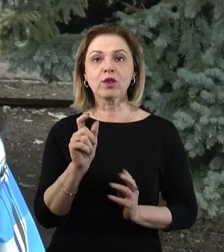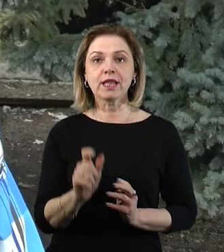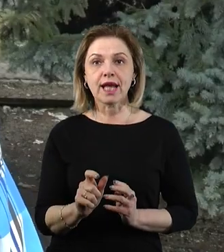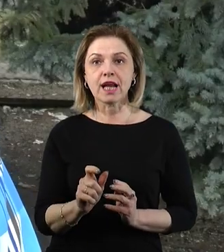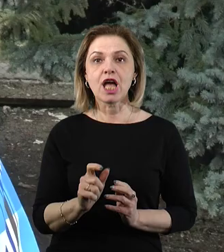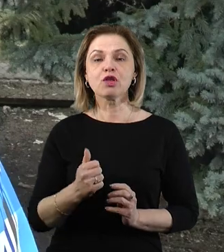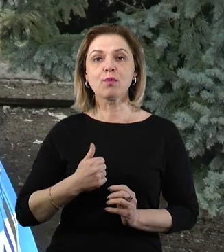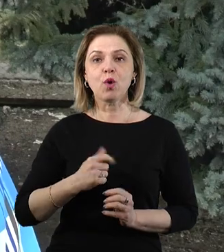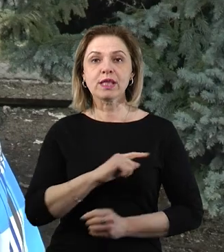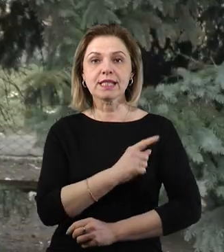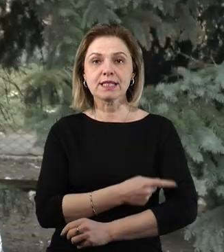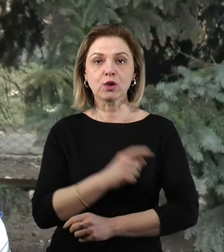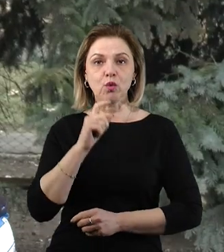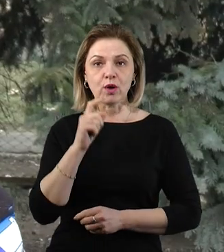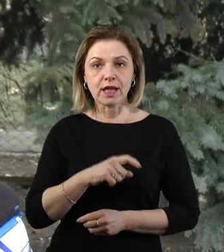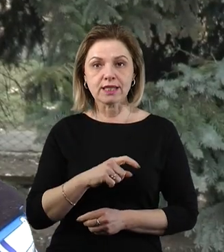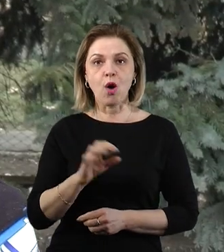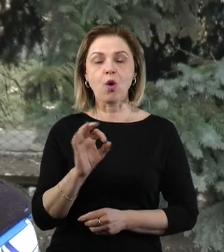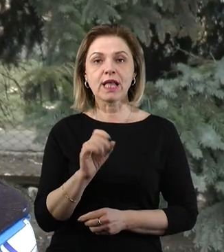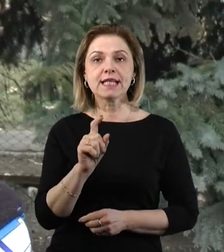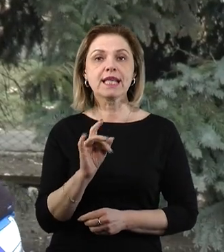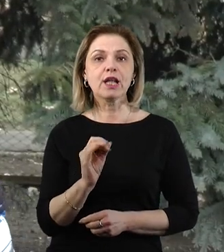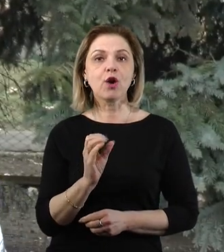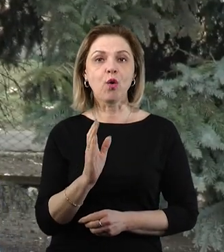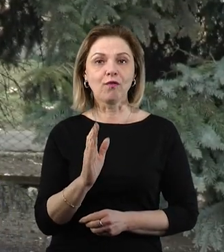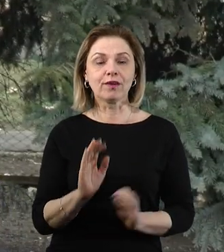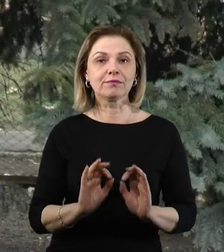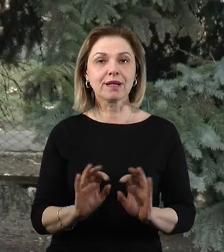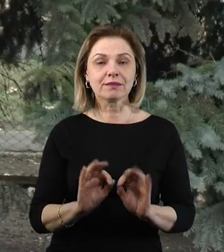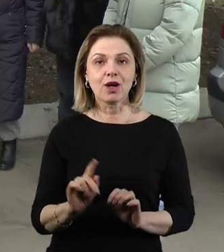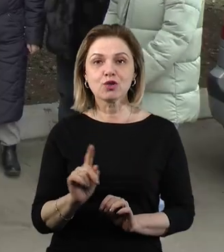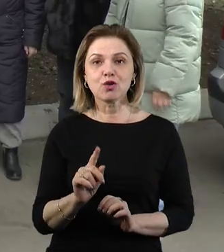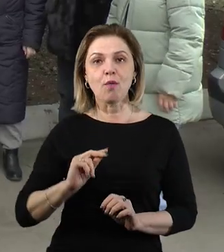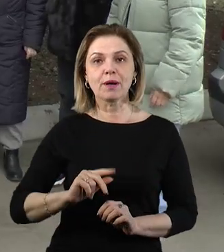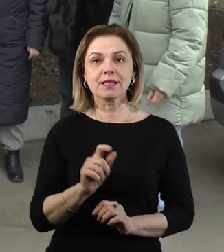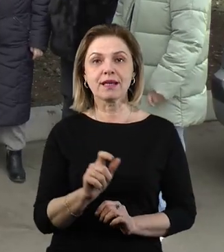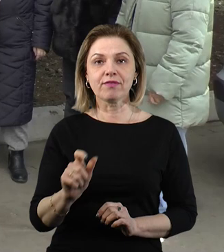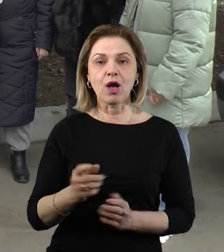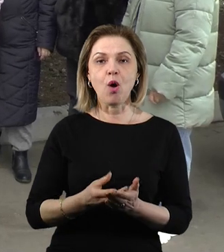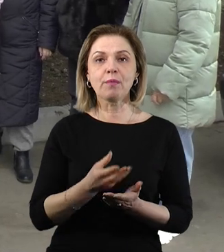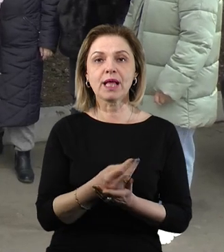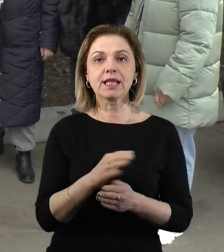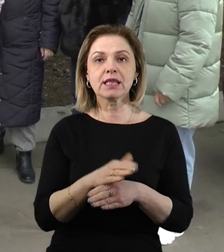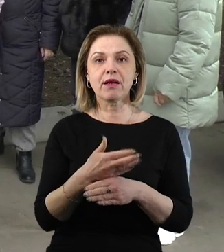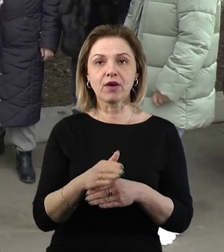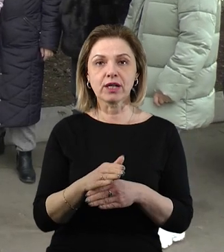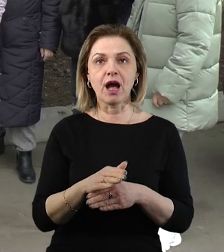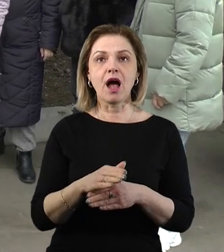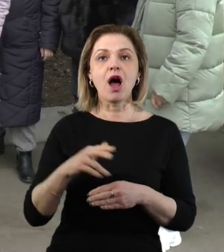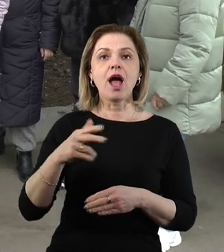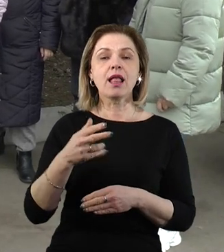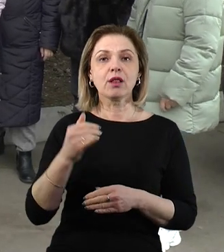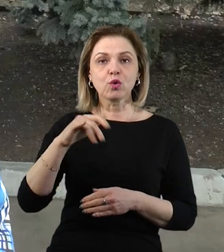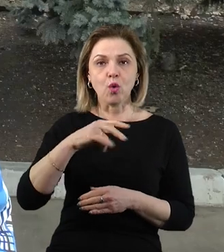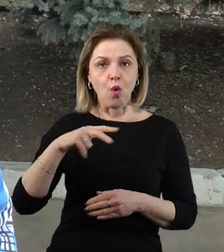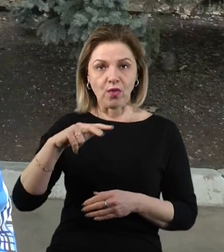зведеного загону Збройних сил України злі птахи Олексій Зєліков розповів, що працівники ліцею оплатили деталі восьмодюймового дрона